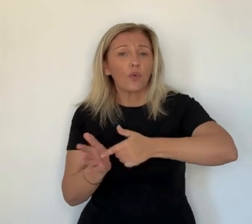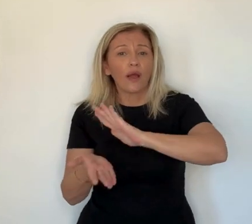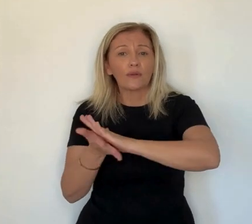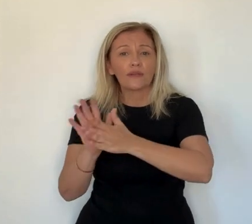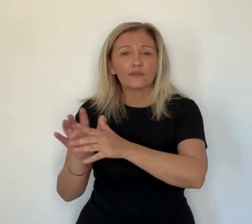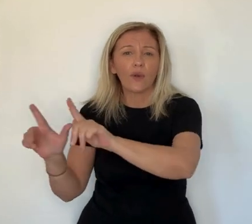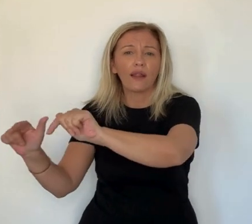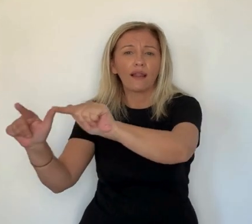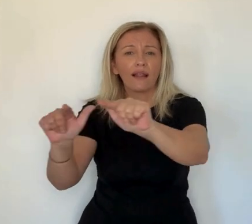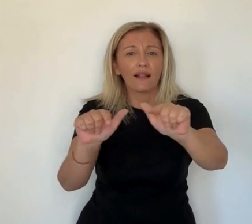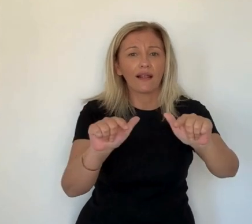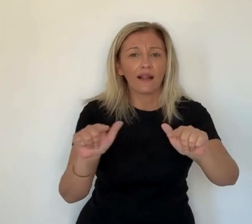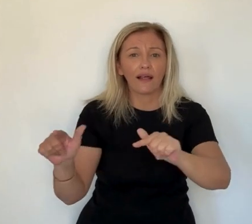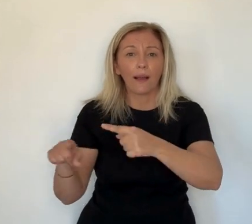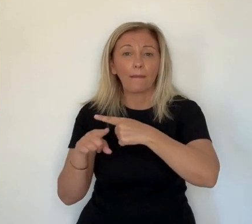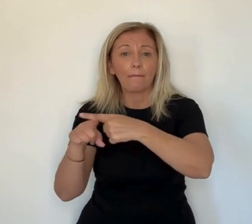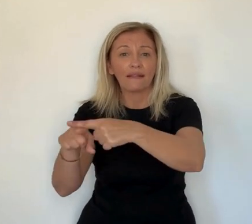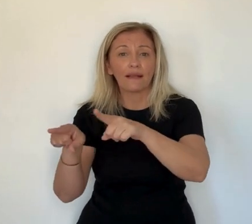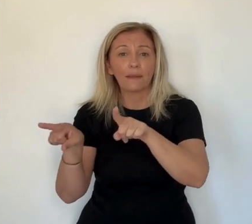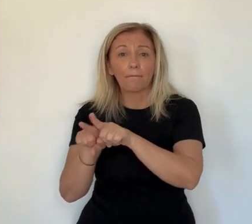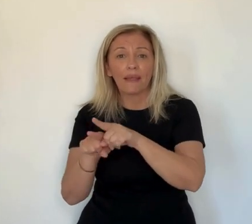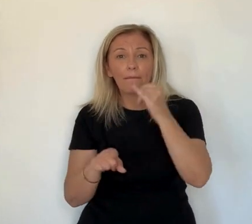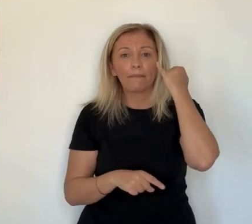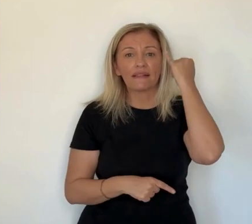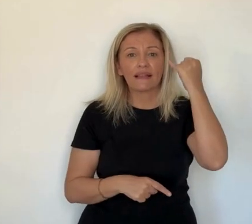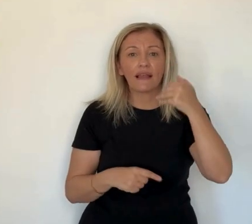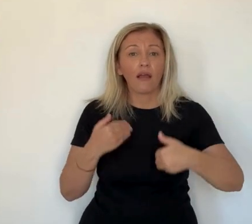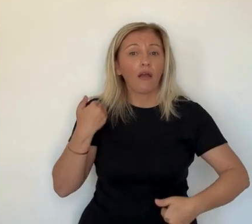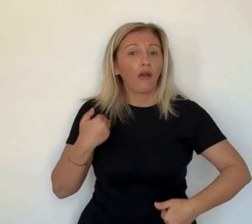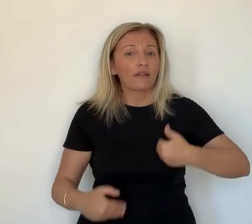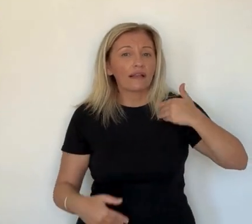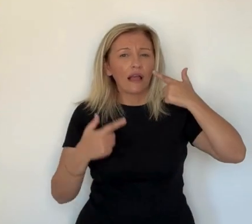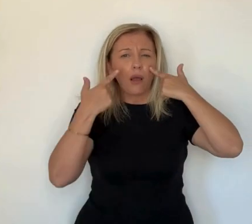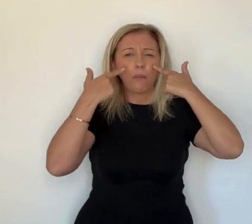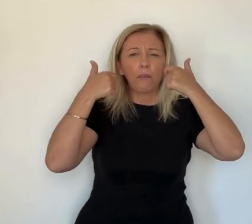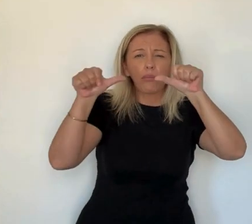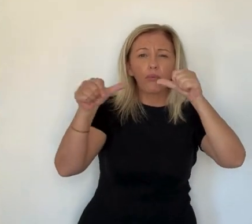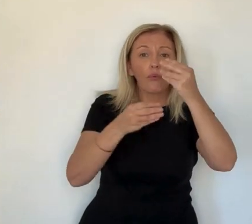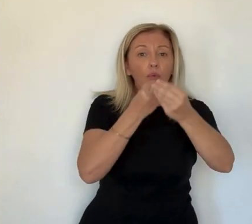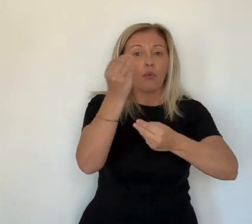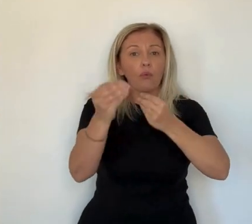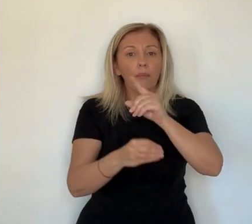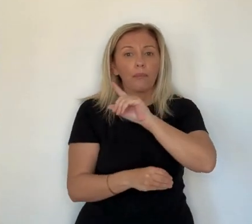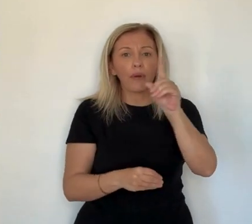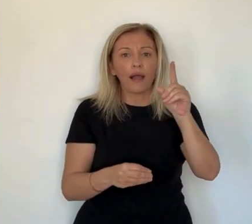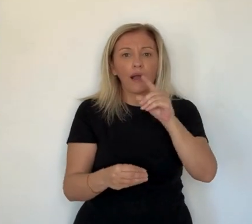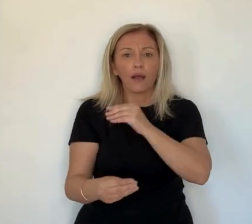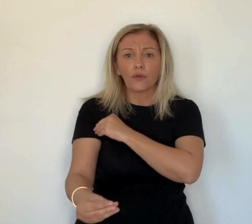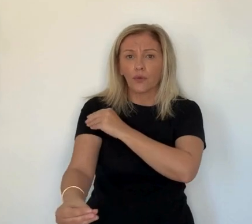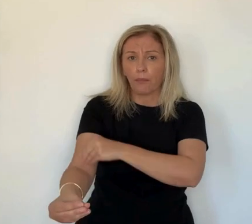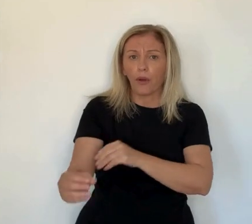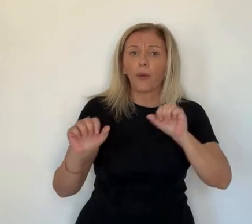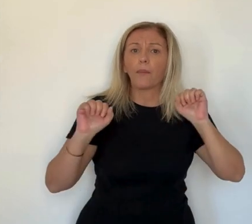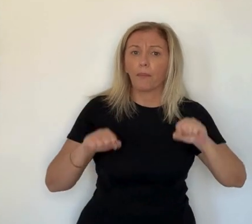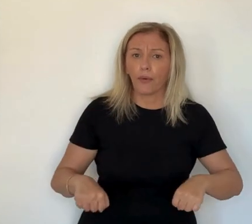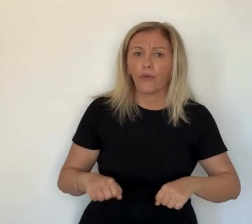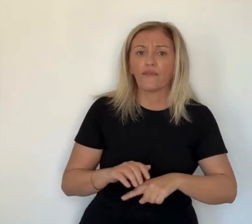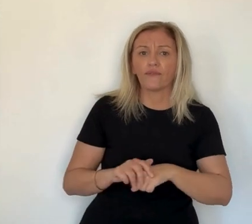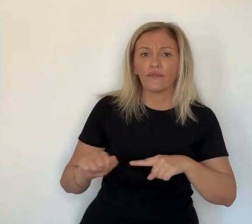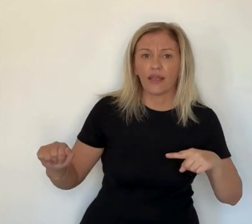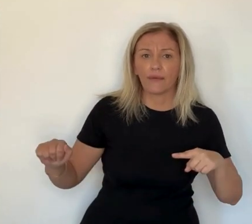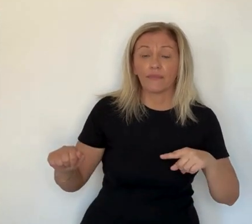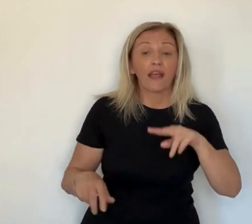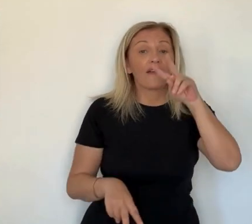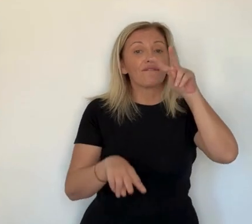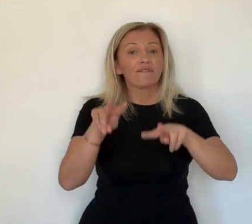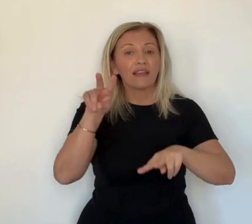dans la vie associative du club et qu puissent partager tout. Un credo partagé par l'ensemble des associations présentes sur